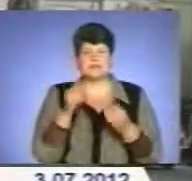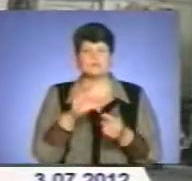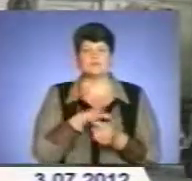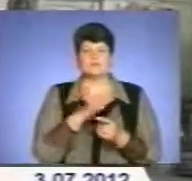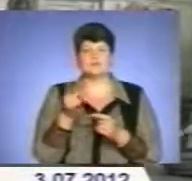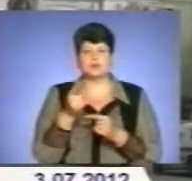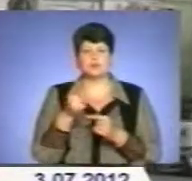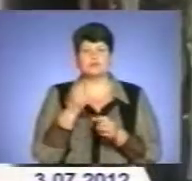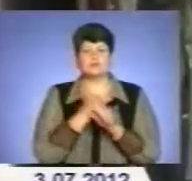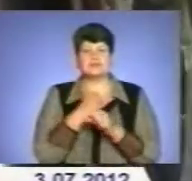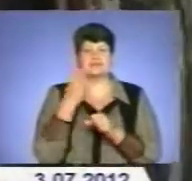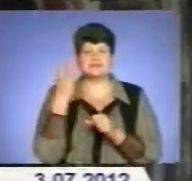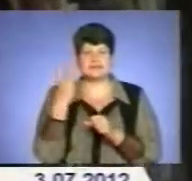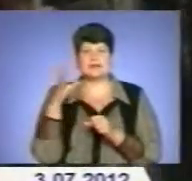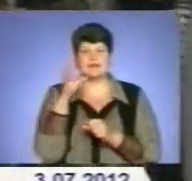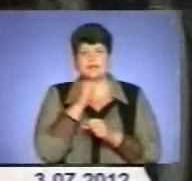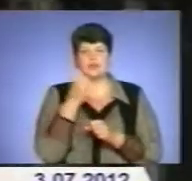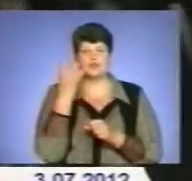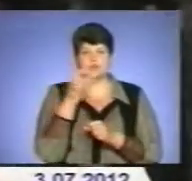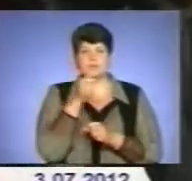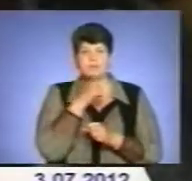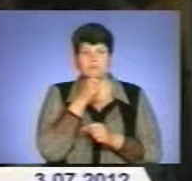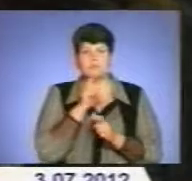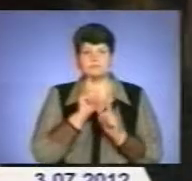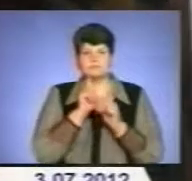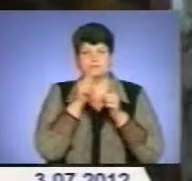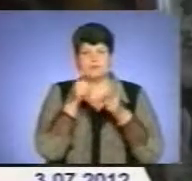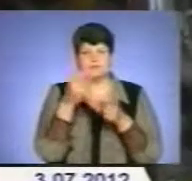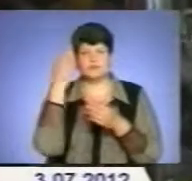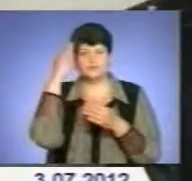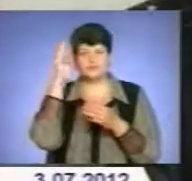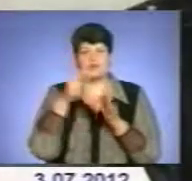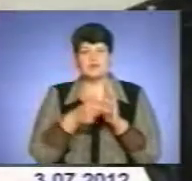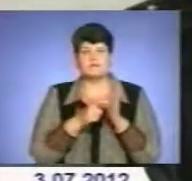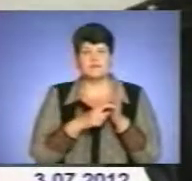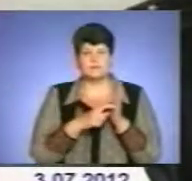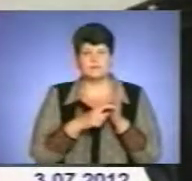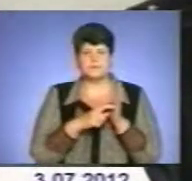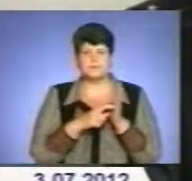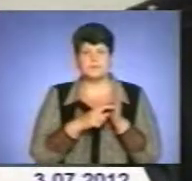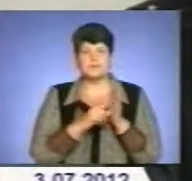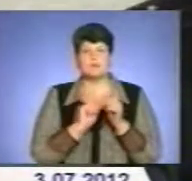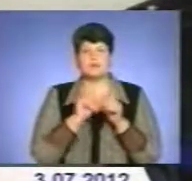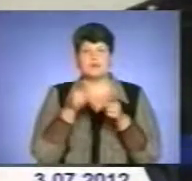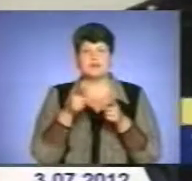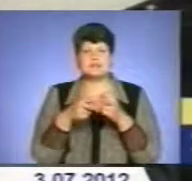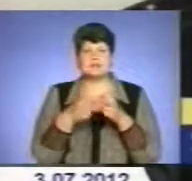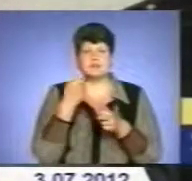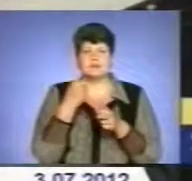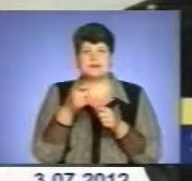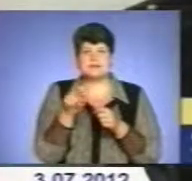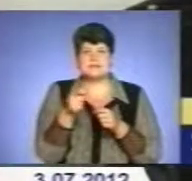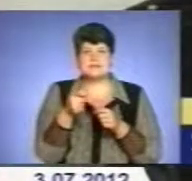зраїв чинила три крадіжки і чотири спроби проникнути до чужих помешкань. Квартири проникали шляхом зламу замилка серцевини